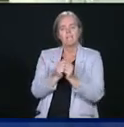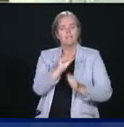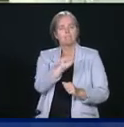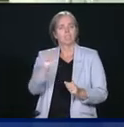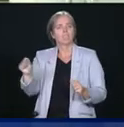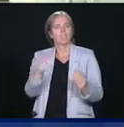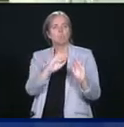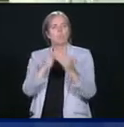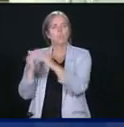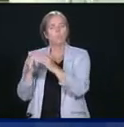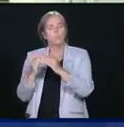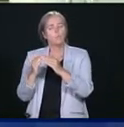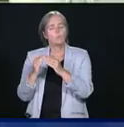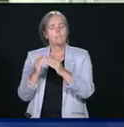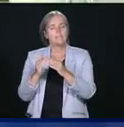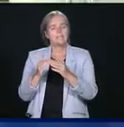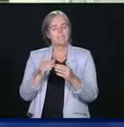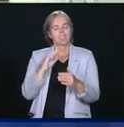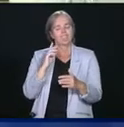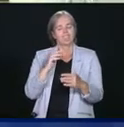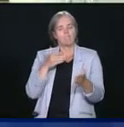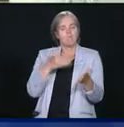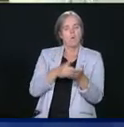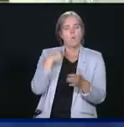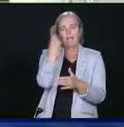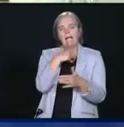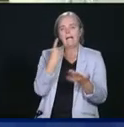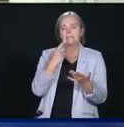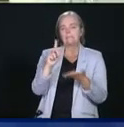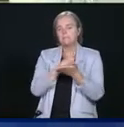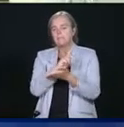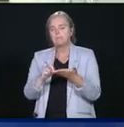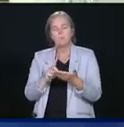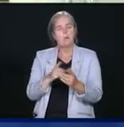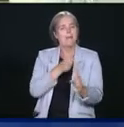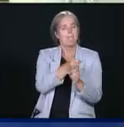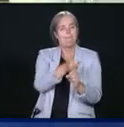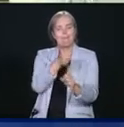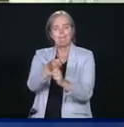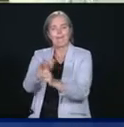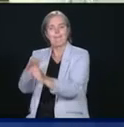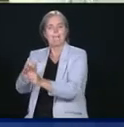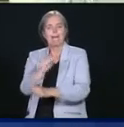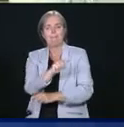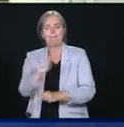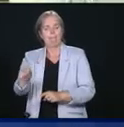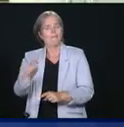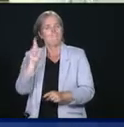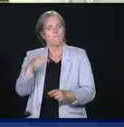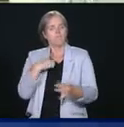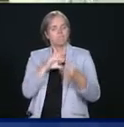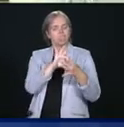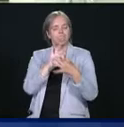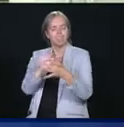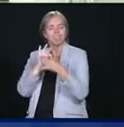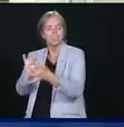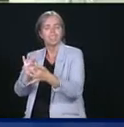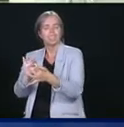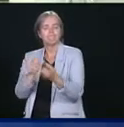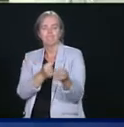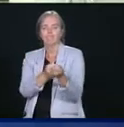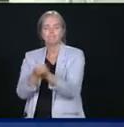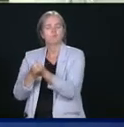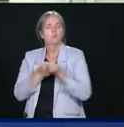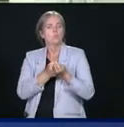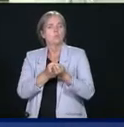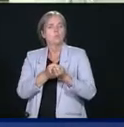plus durement affectées par le racisme et la discrimination. Nous, nous devons d'être alliés de ces communautés-là, de tous ces gens